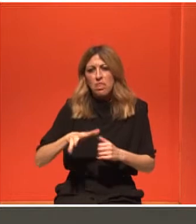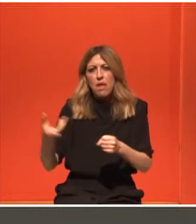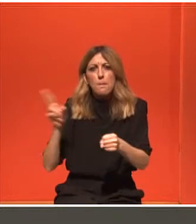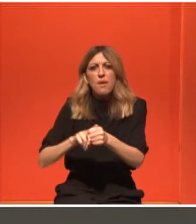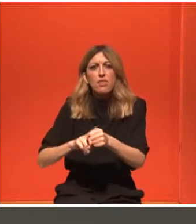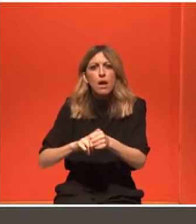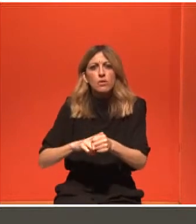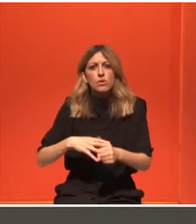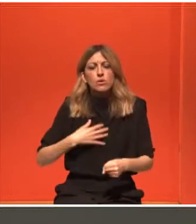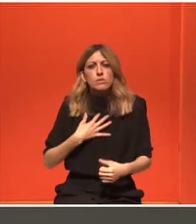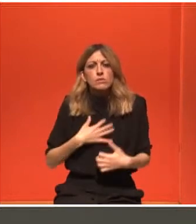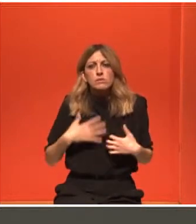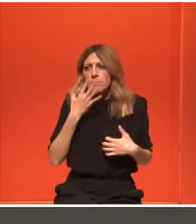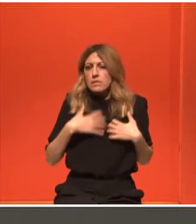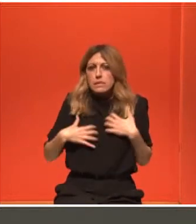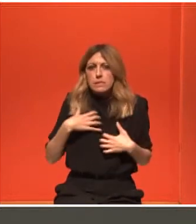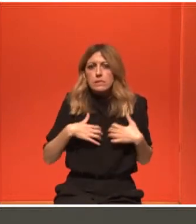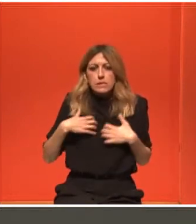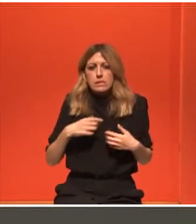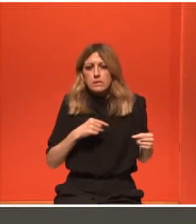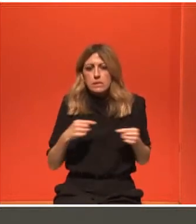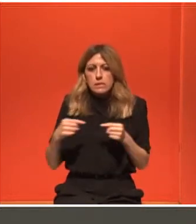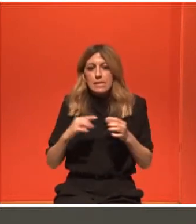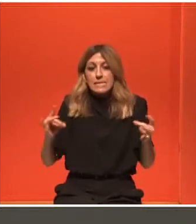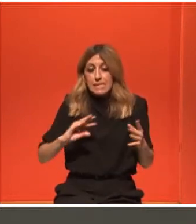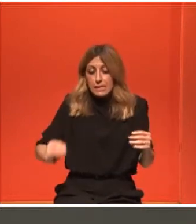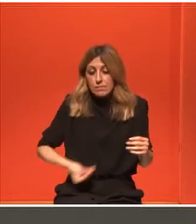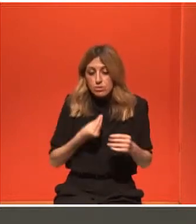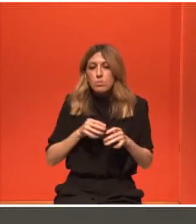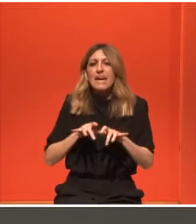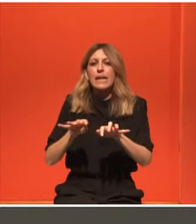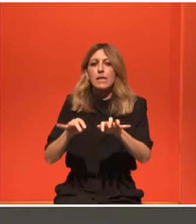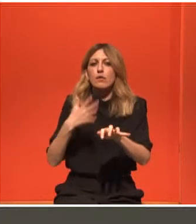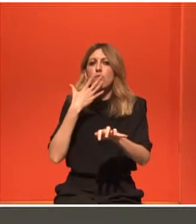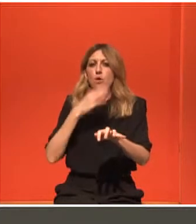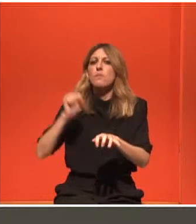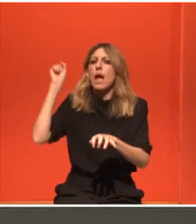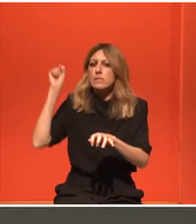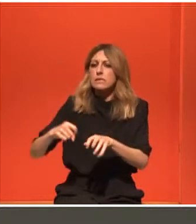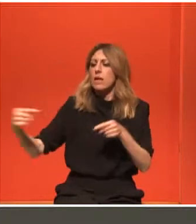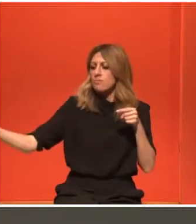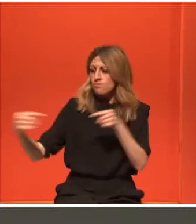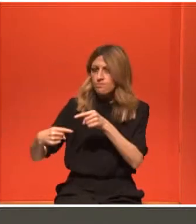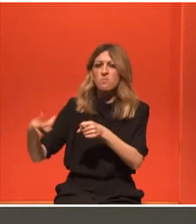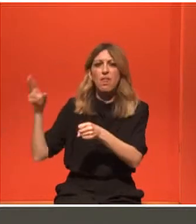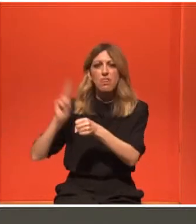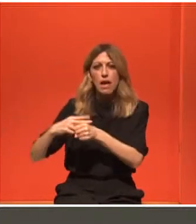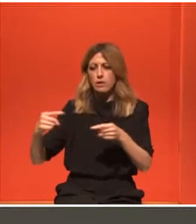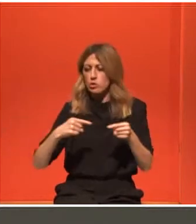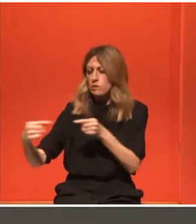έχουν αναμετρηθεί με αυτόν. Και όταν ακούω ότι ήτανε κούρσα, χαίρομαι πάρα πολύ.